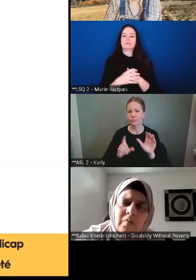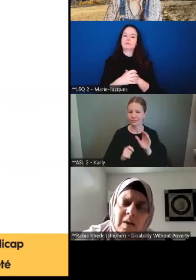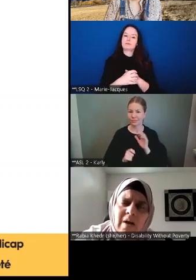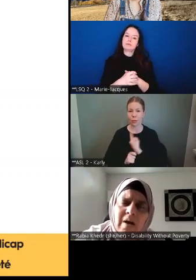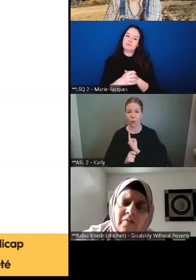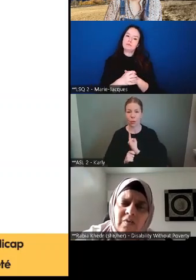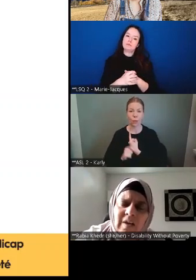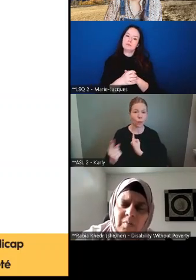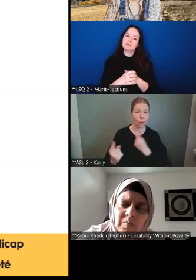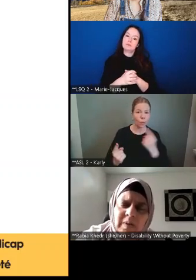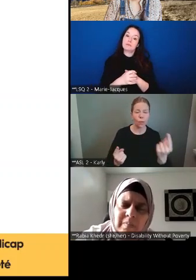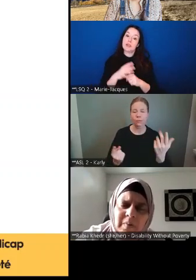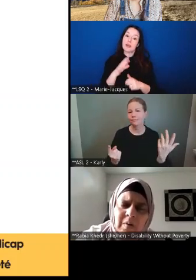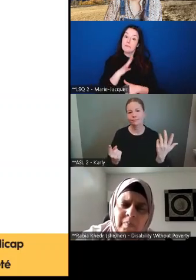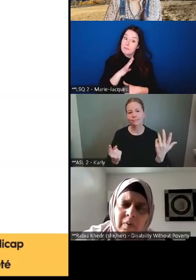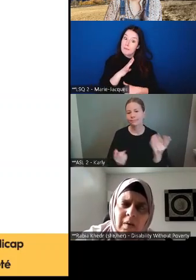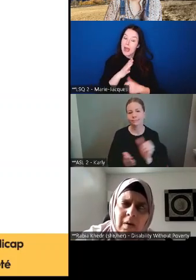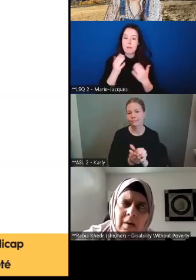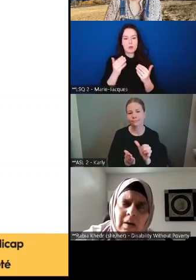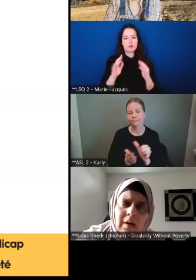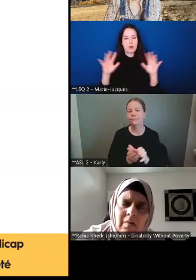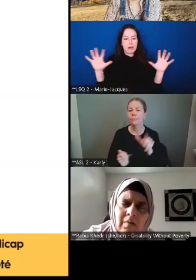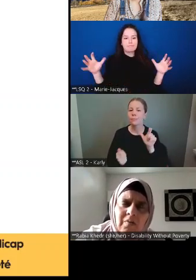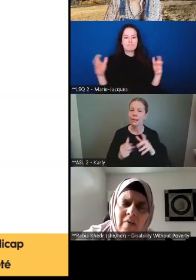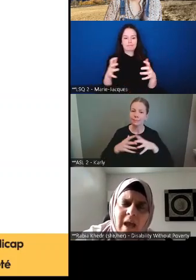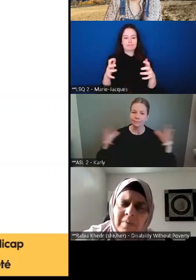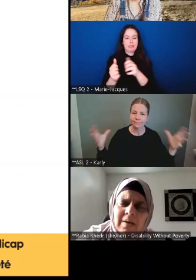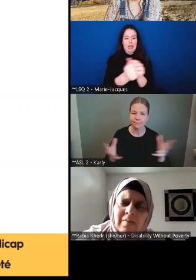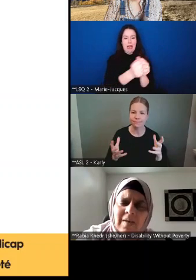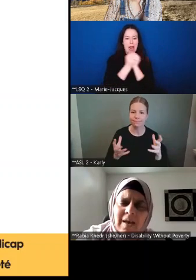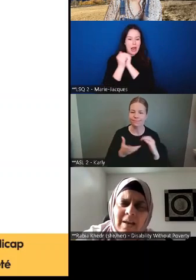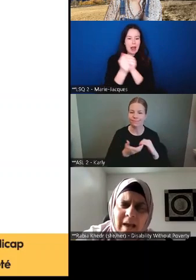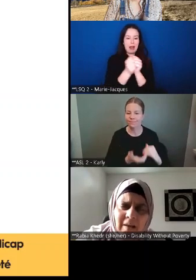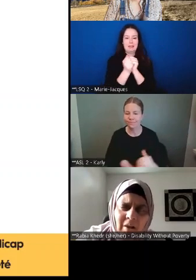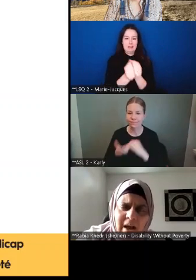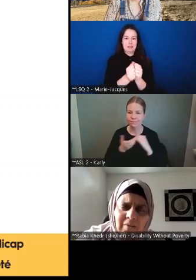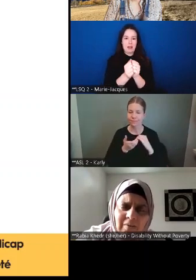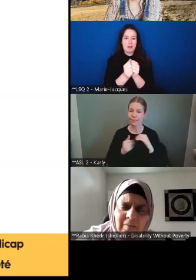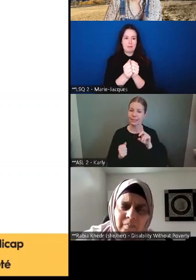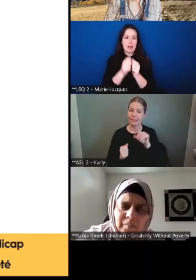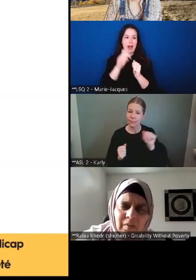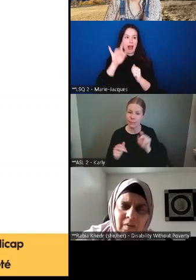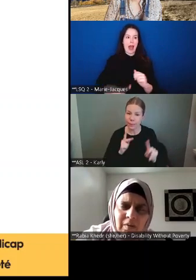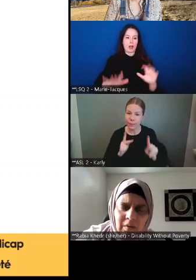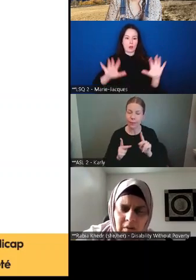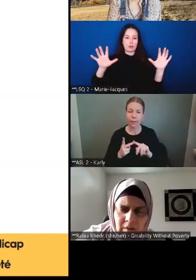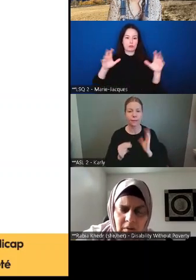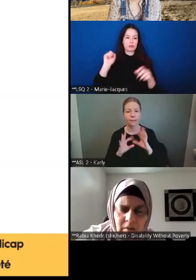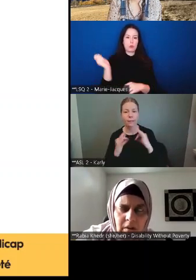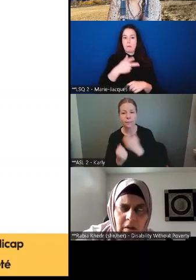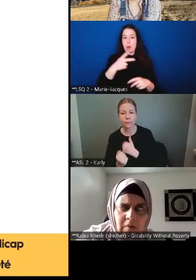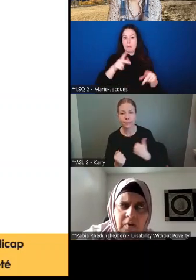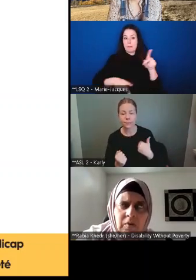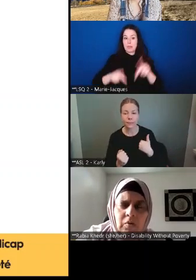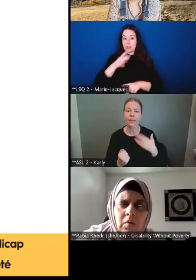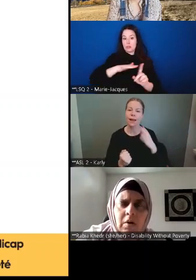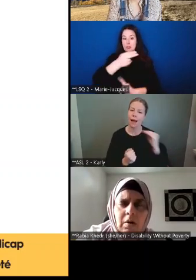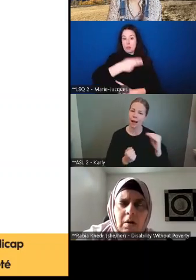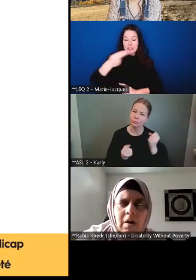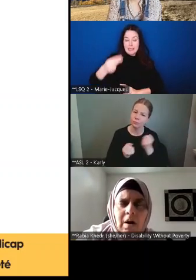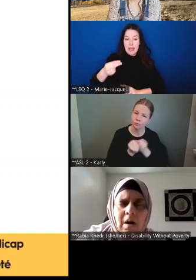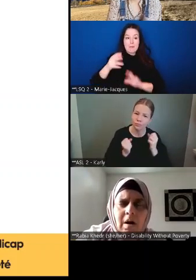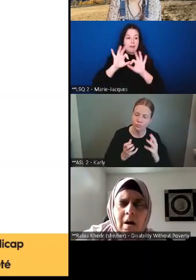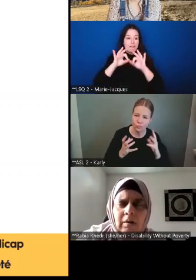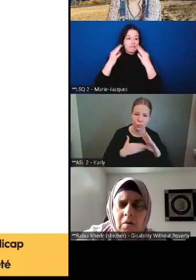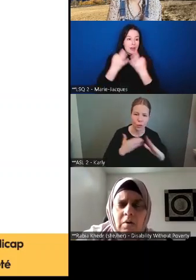seulement faire ce travail ensemble, en tant que mouvement de personnes vivant en situation de handicap, famille et